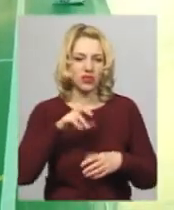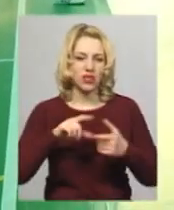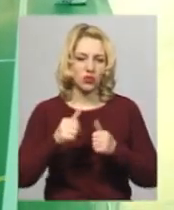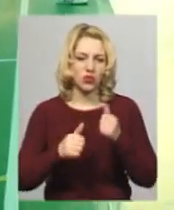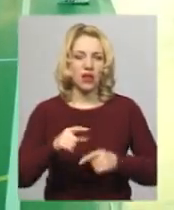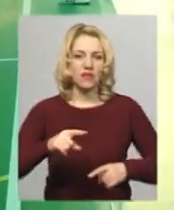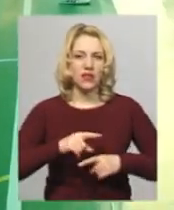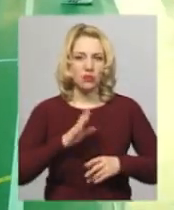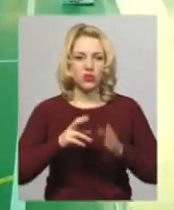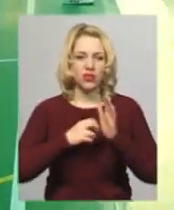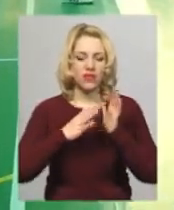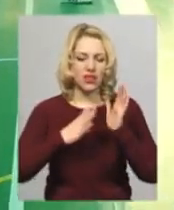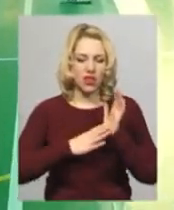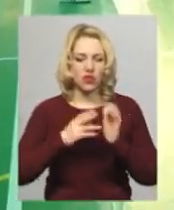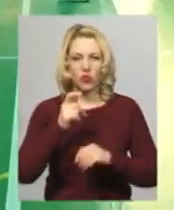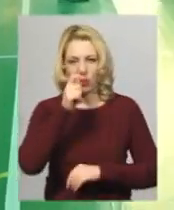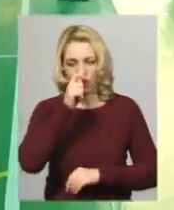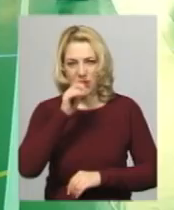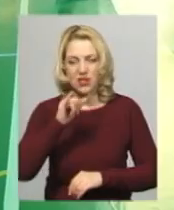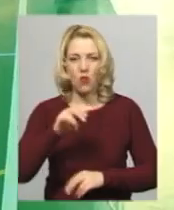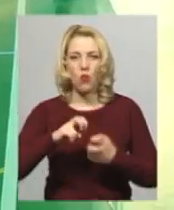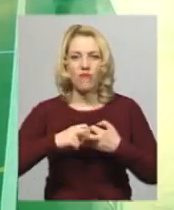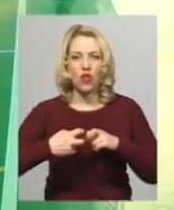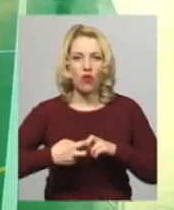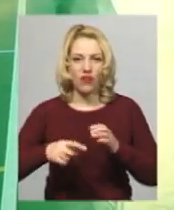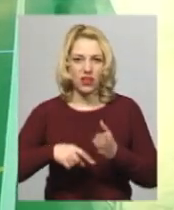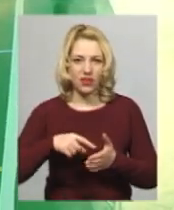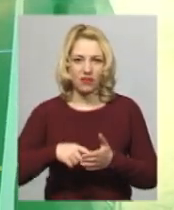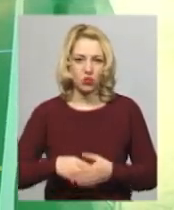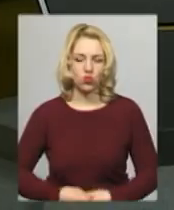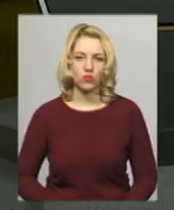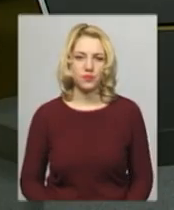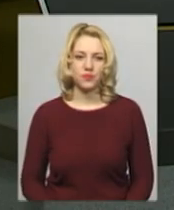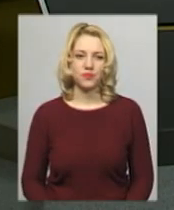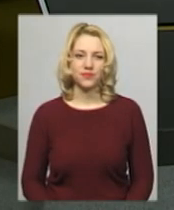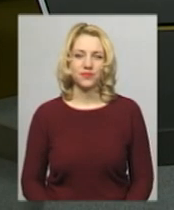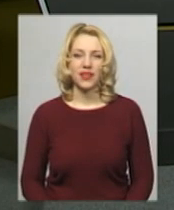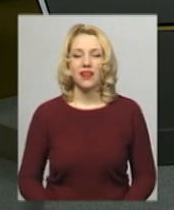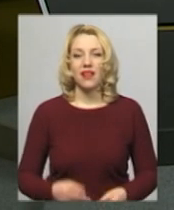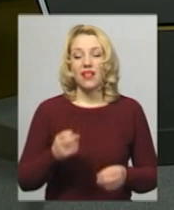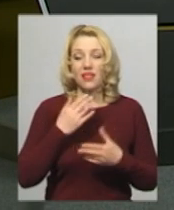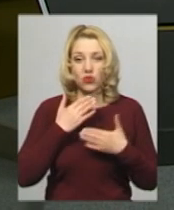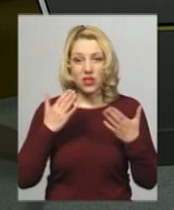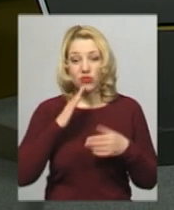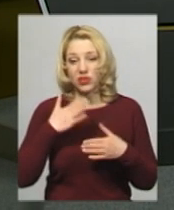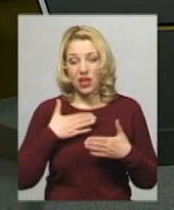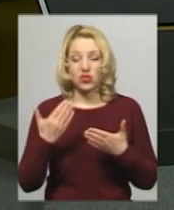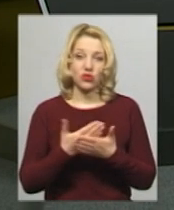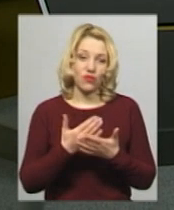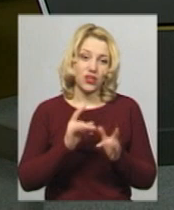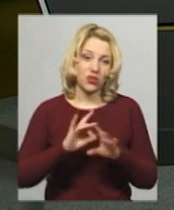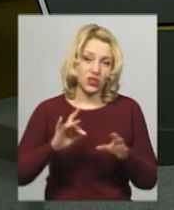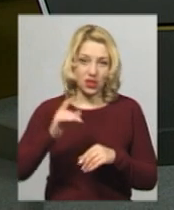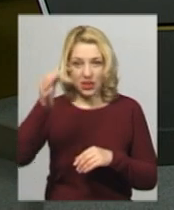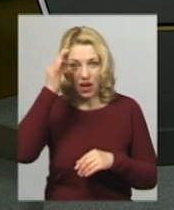19 квітня у Івано-Франківську. Андрій Гумений, Ослан Дайгуршевський, Новини по Дільцентр. На останок нашого випуску нагадую, що